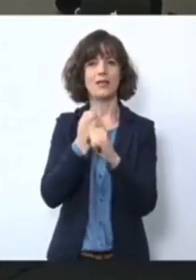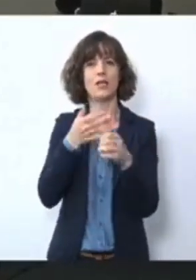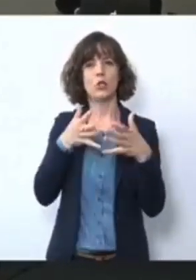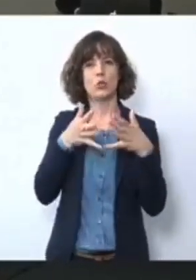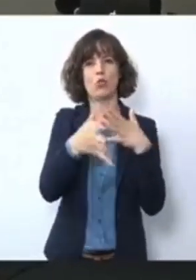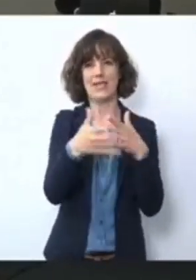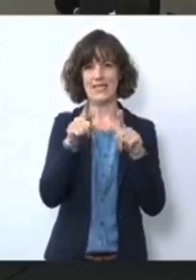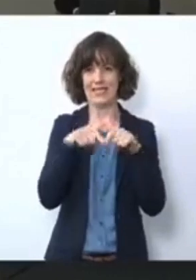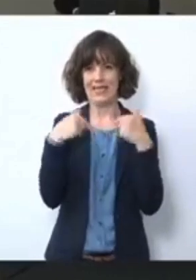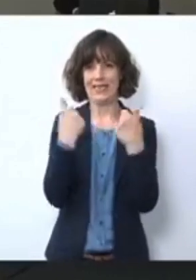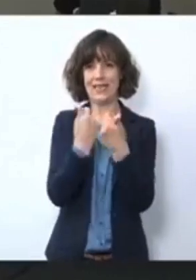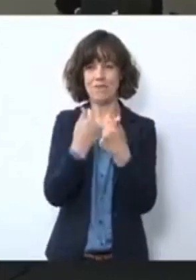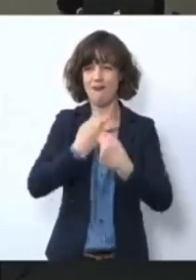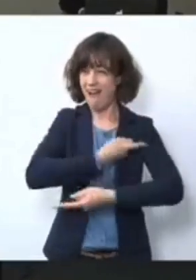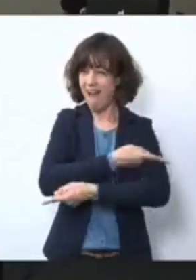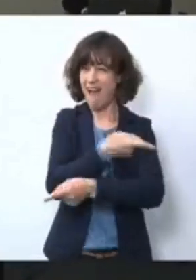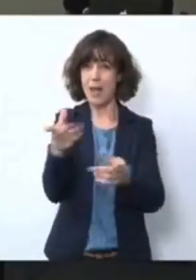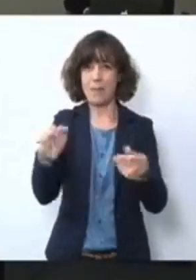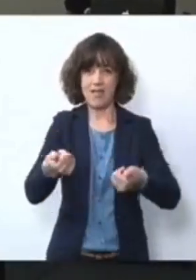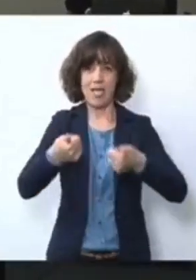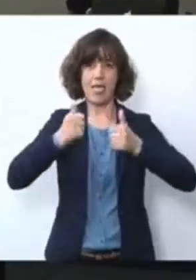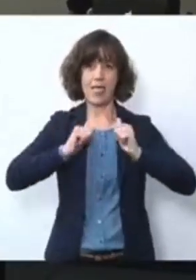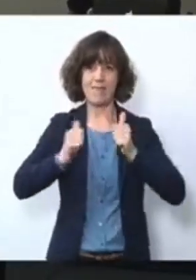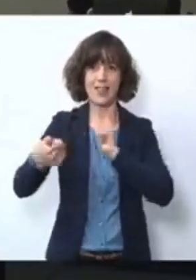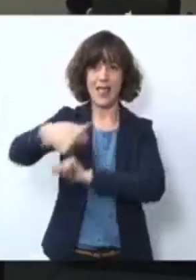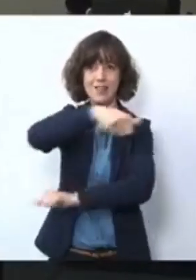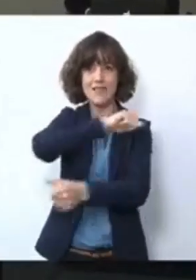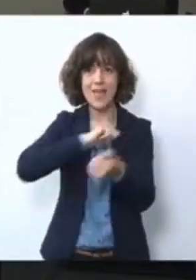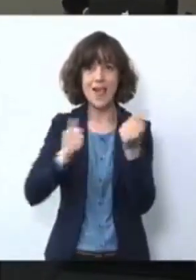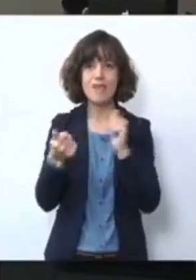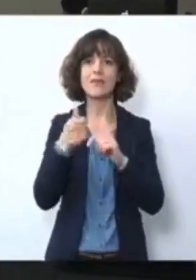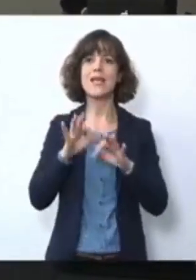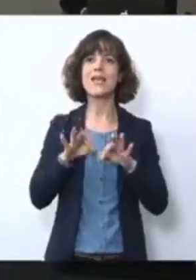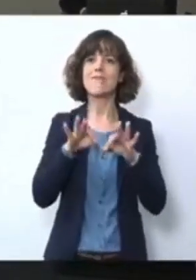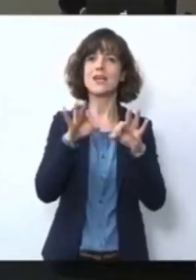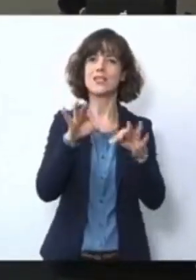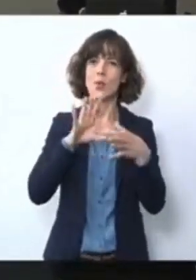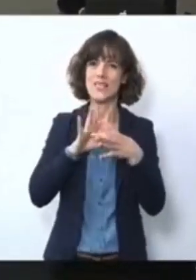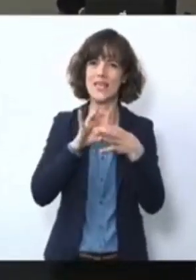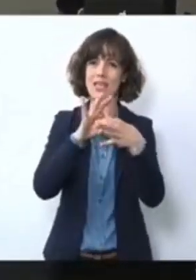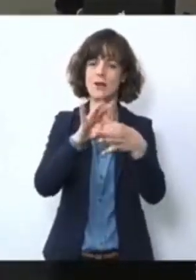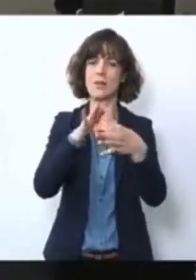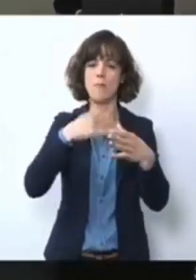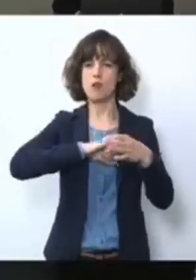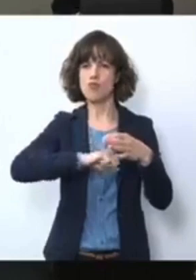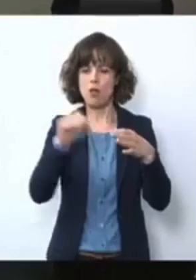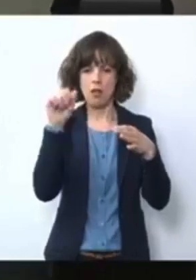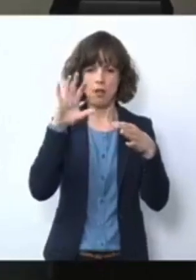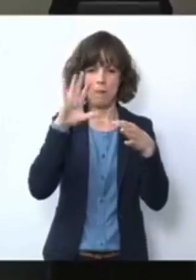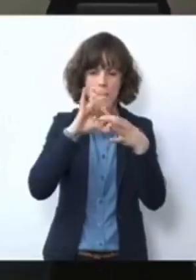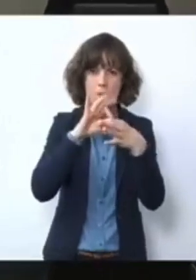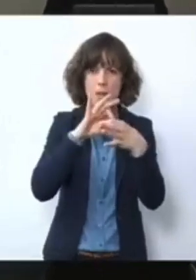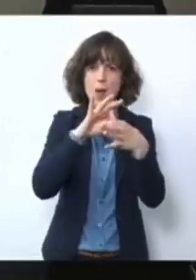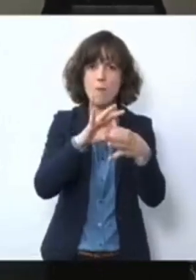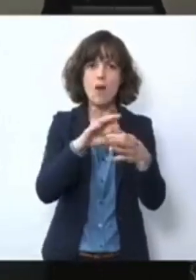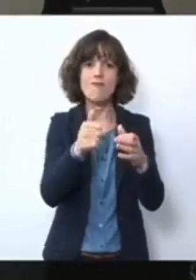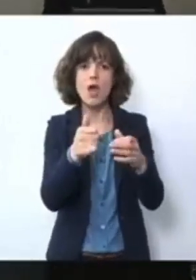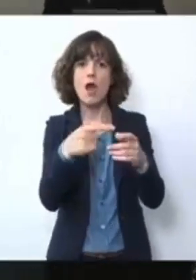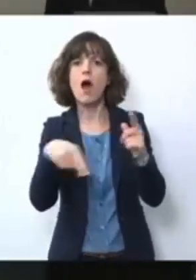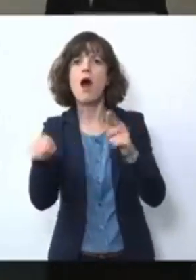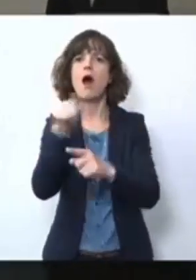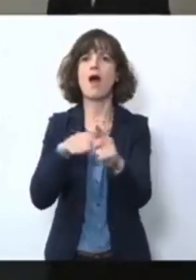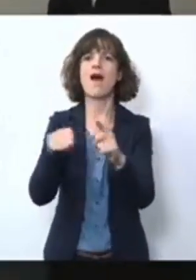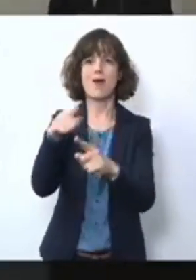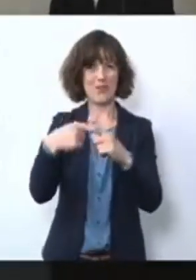dabei zusammen helfen, die Infektionsketten schneller nachzuverfolgen, nachvollziehen zu können und die Mitarbeiterinnen und